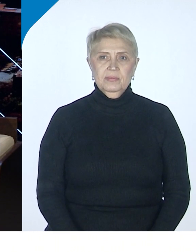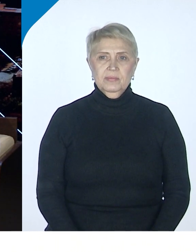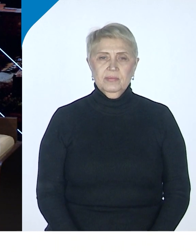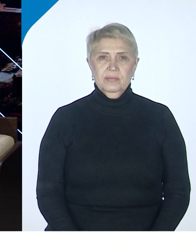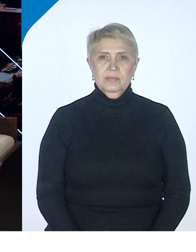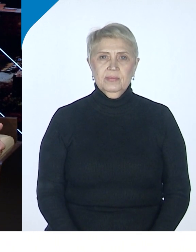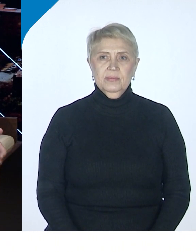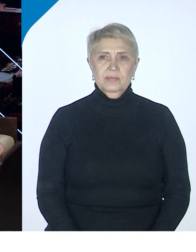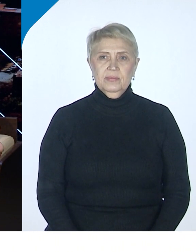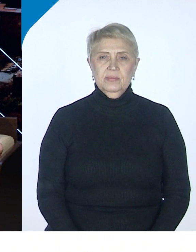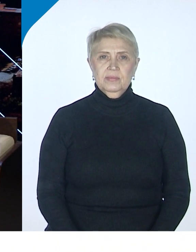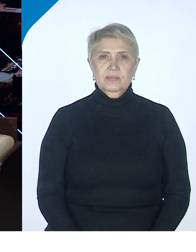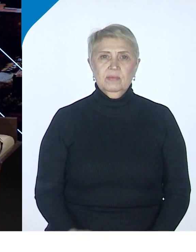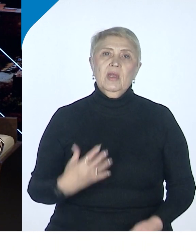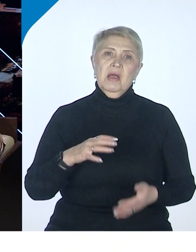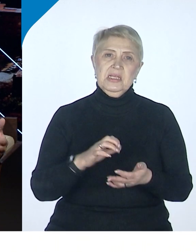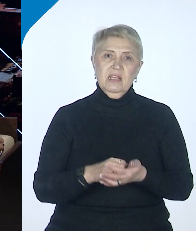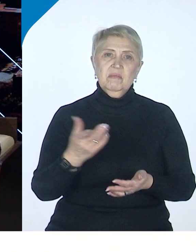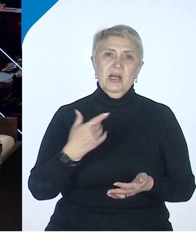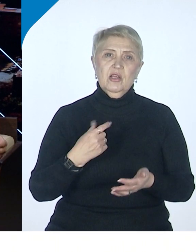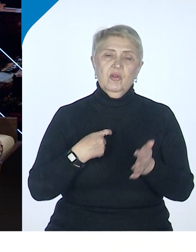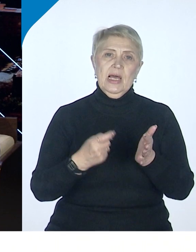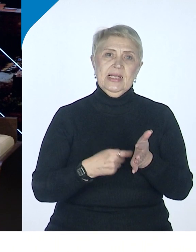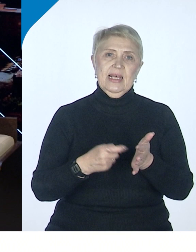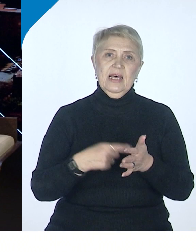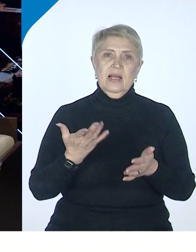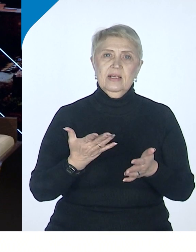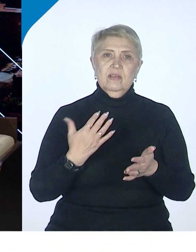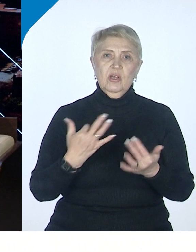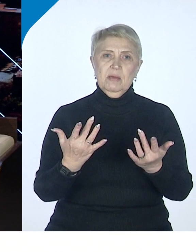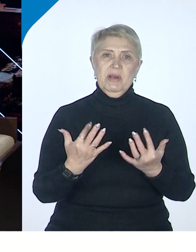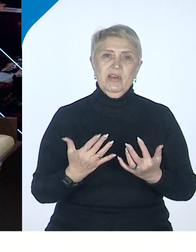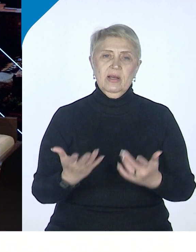Занимательный иногда анализ такой привлекательный,